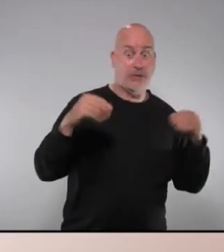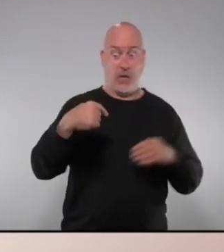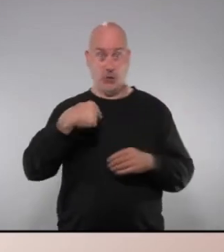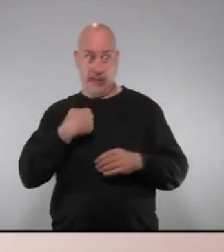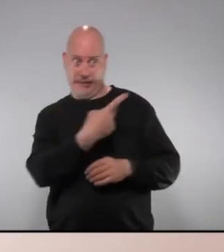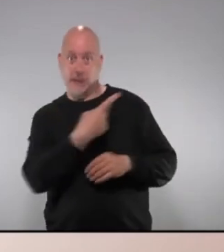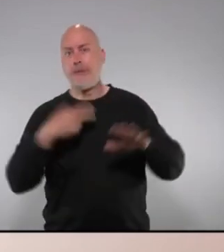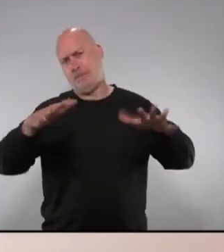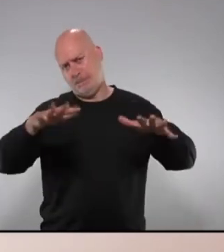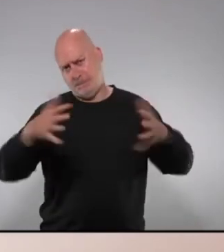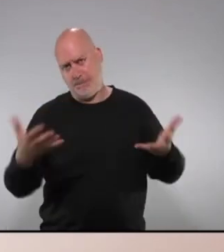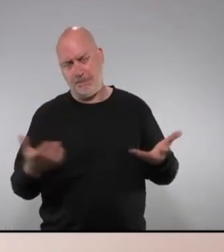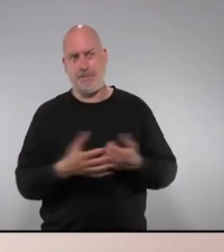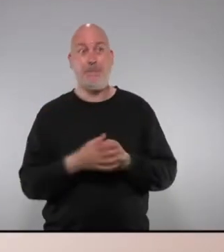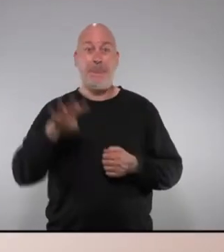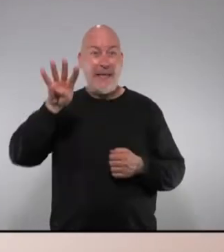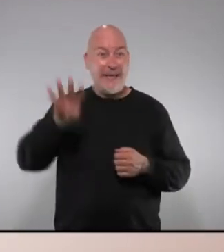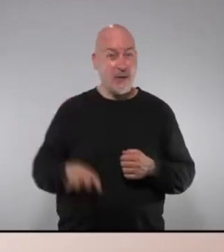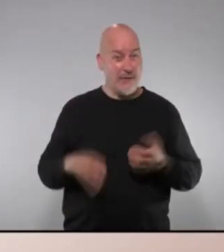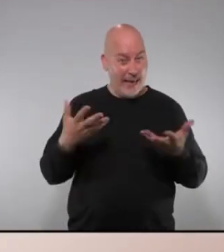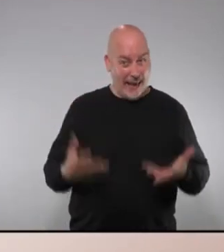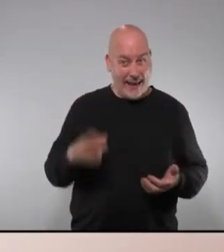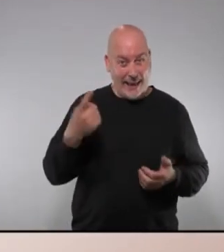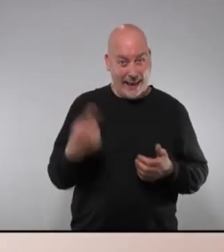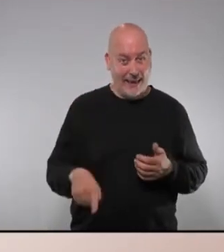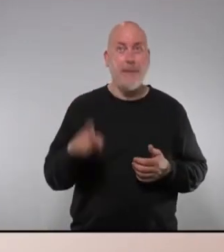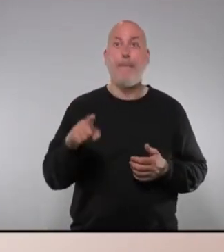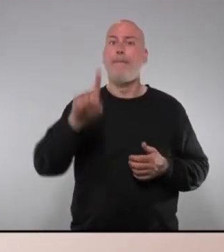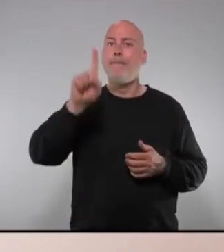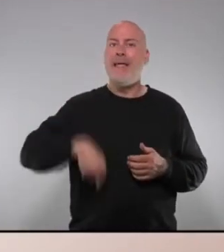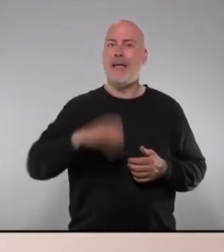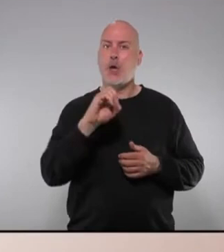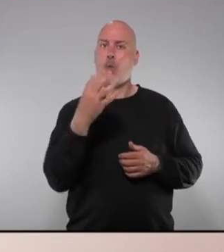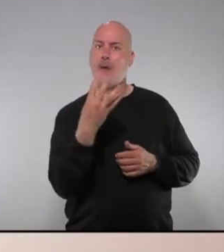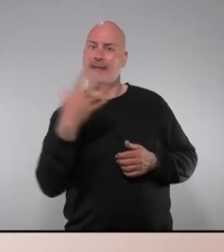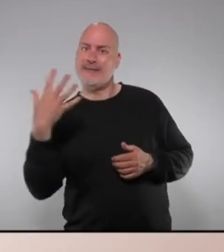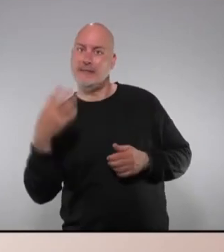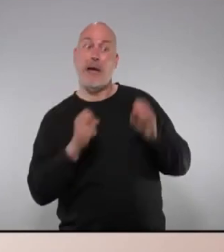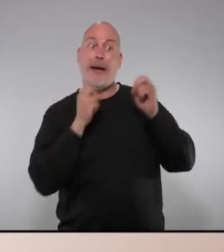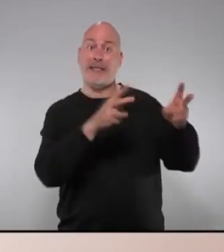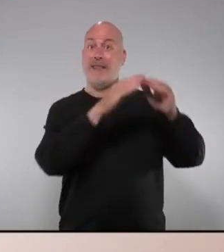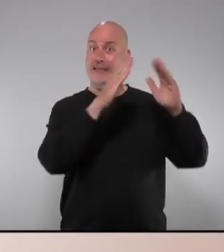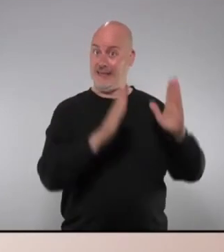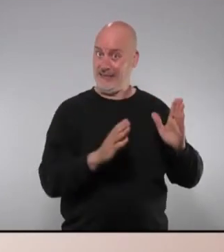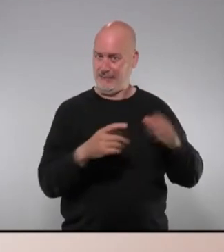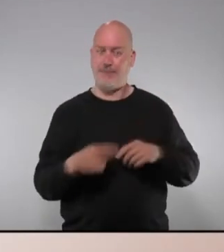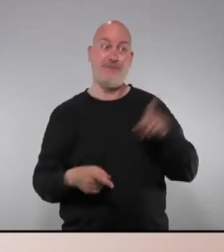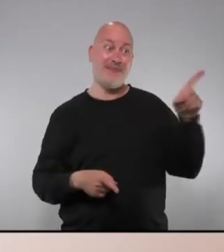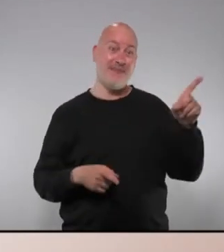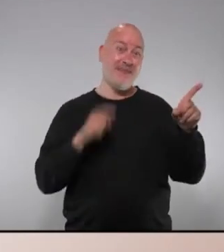població molt similar doncs a Catalunya en aquests moments disposem de 1.045 residències Andalusia